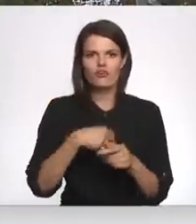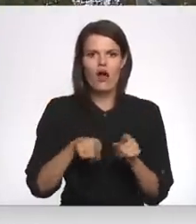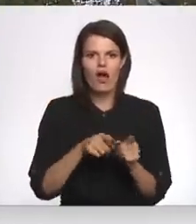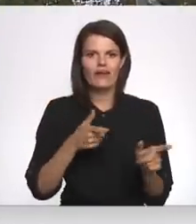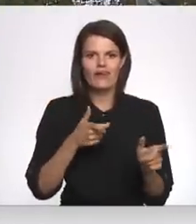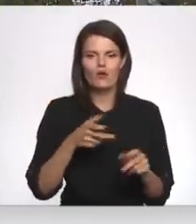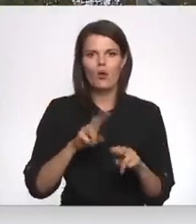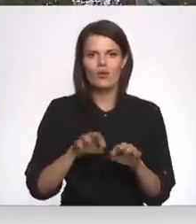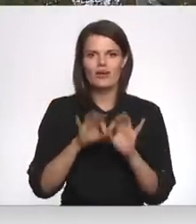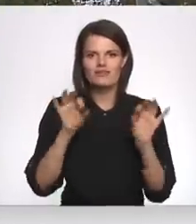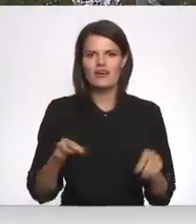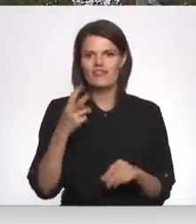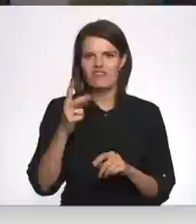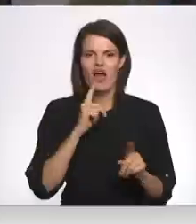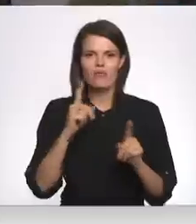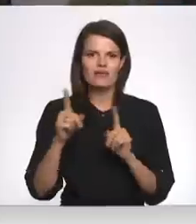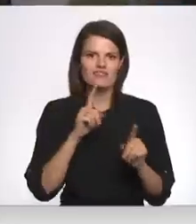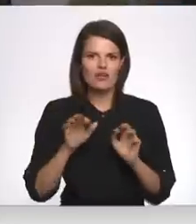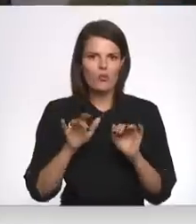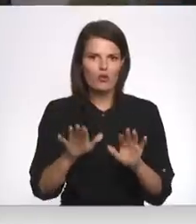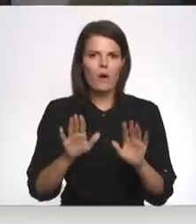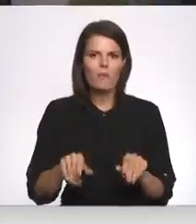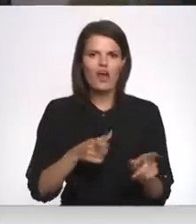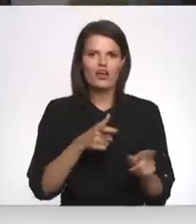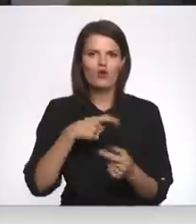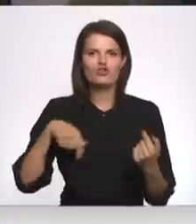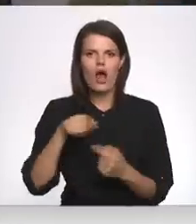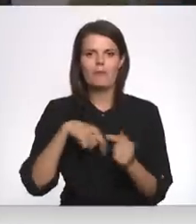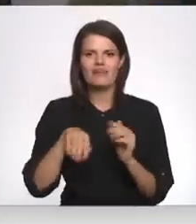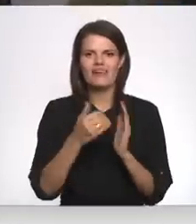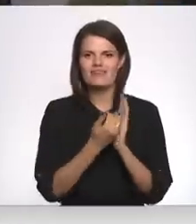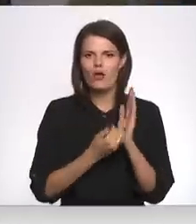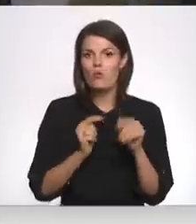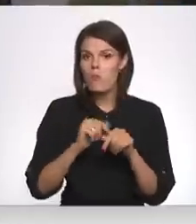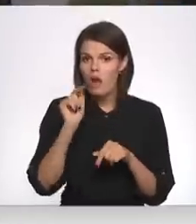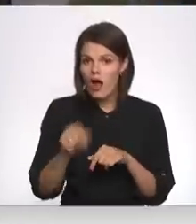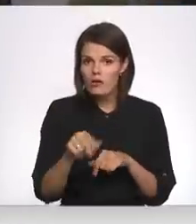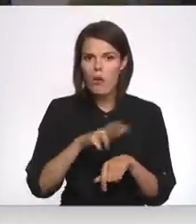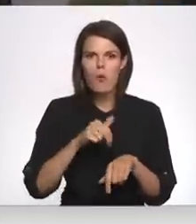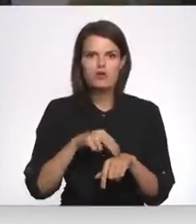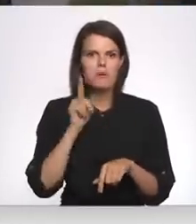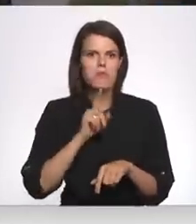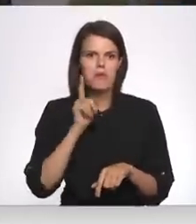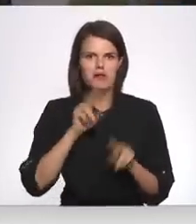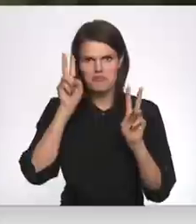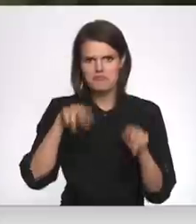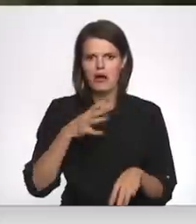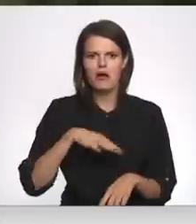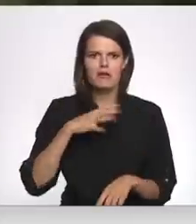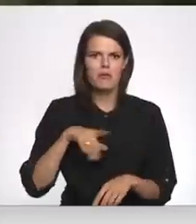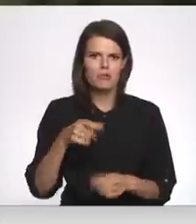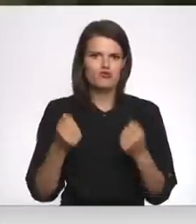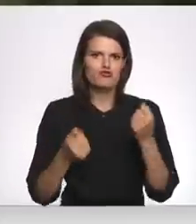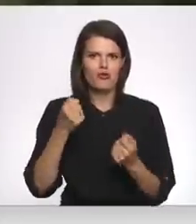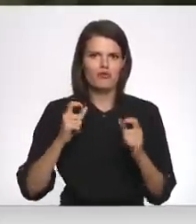ierocis un ir sākti divi administratīvie procesi par ieroču apritis likuma pārkāpumiem. Policijai pagaidām nav zināms, kādēļ autovadītājs